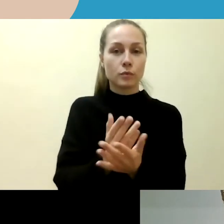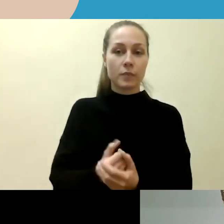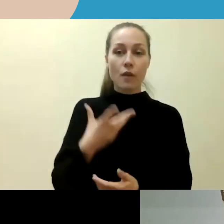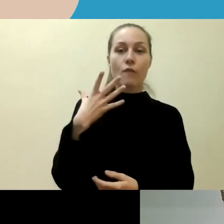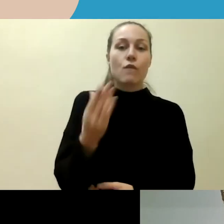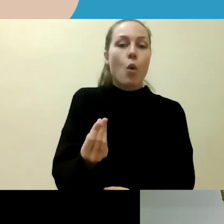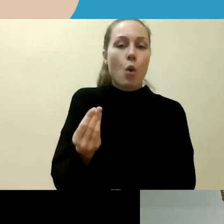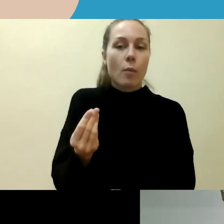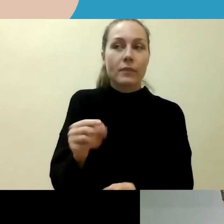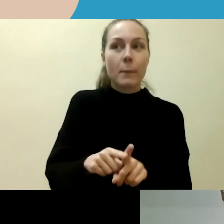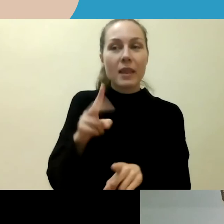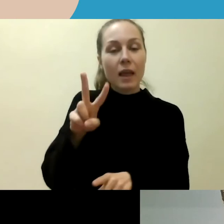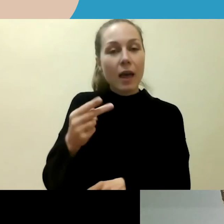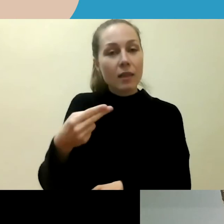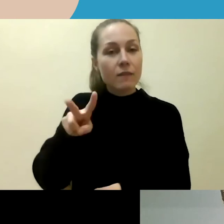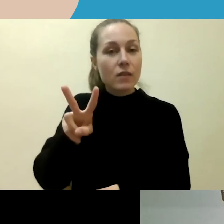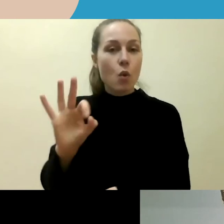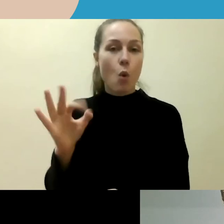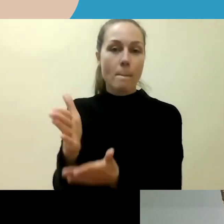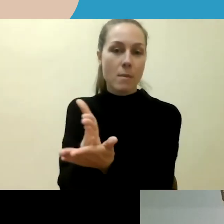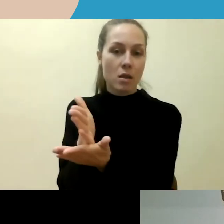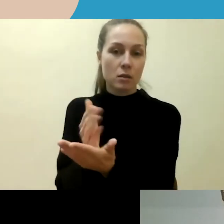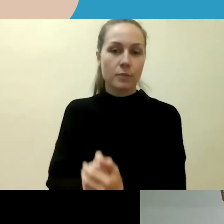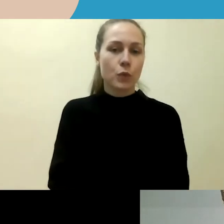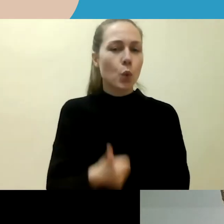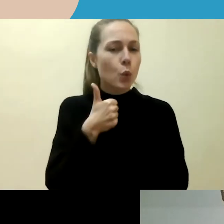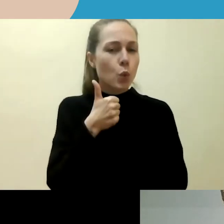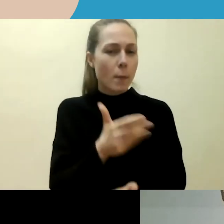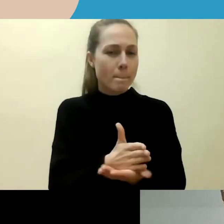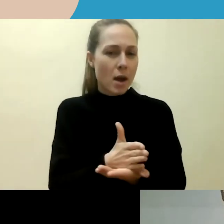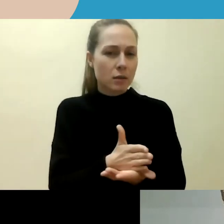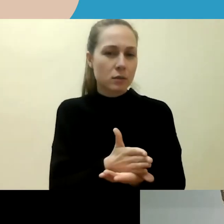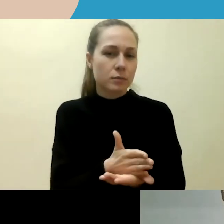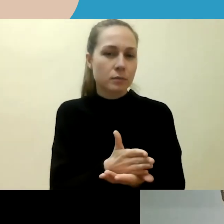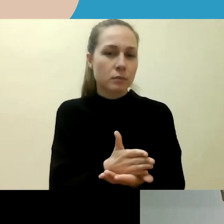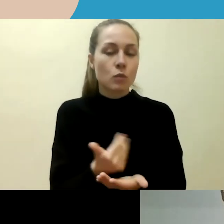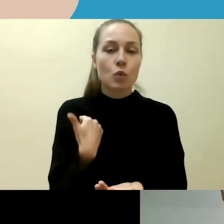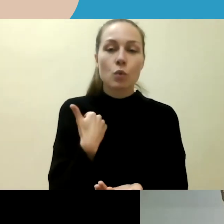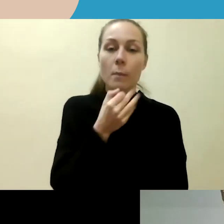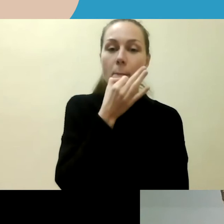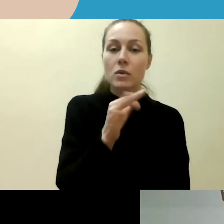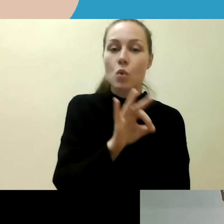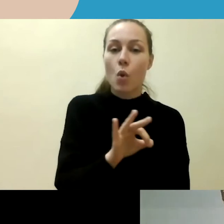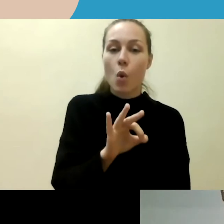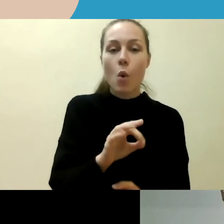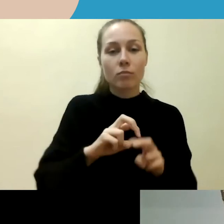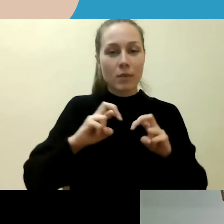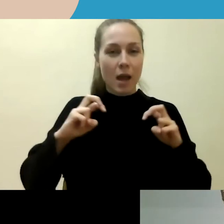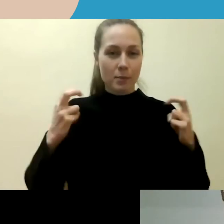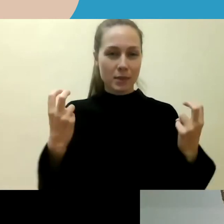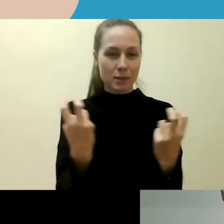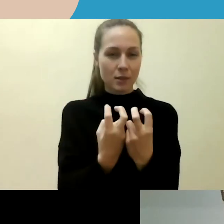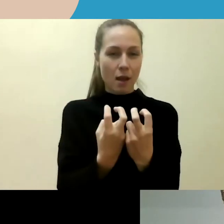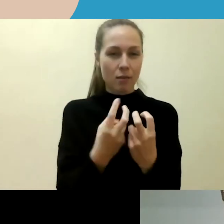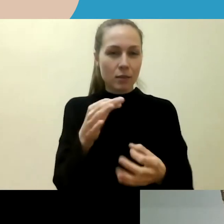nevyriausybininkės patirties? Gerosios praktikos, tai aš jūsų pirma noriu pasakyti dėl tuo apskritojo stalo diskusijų, tai kad